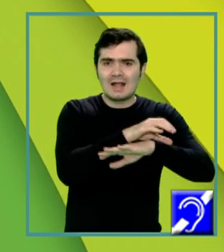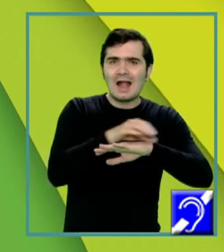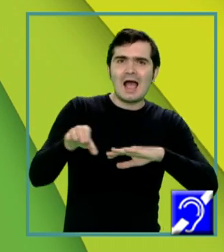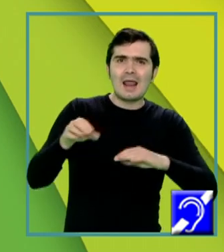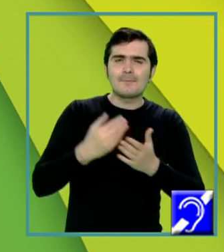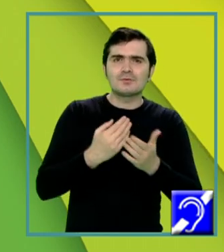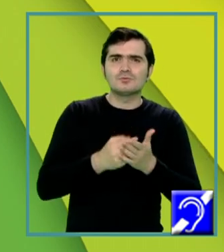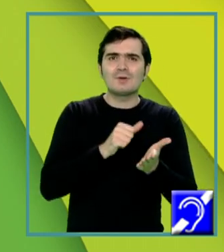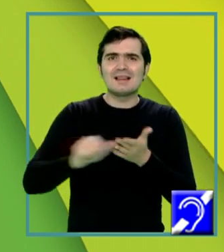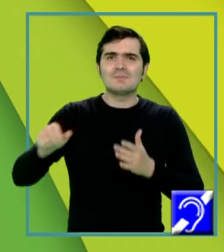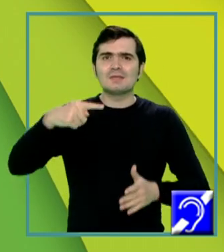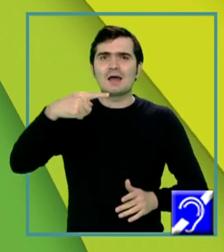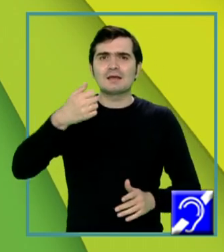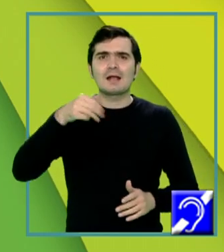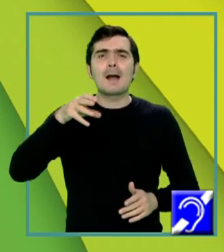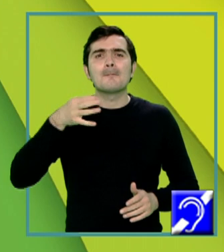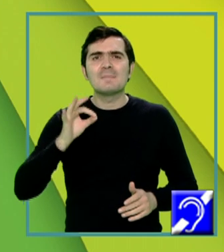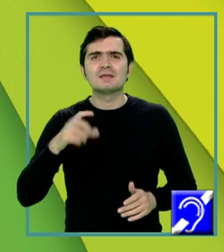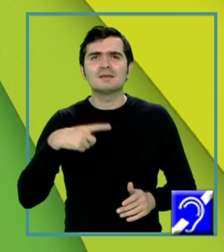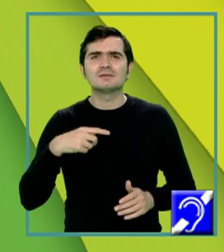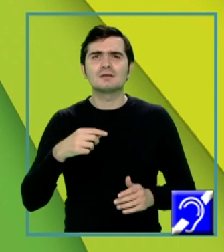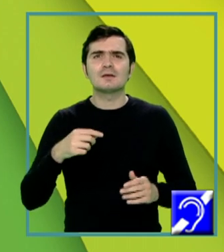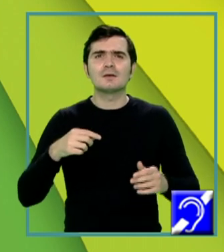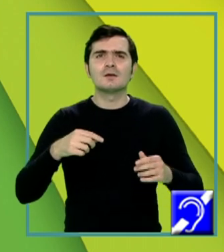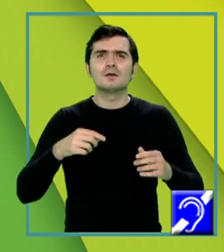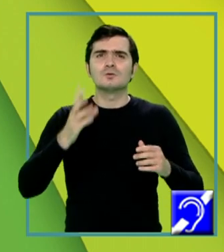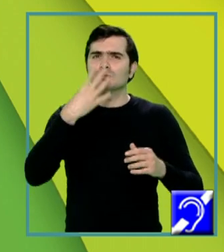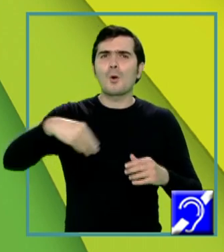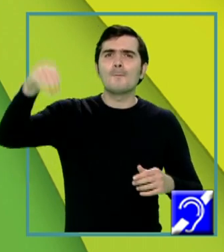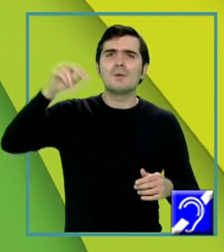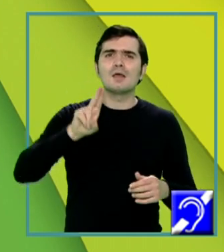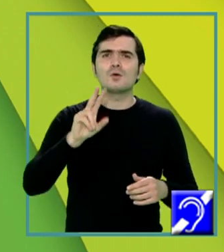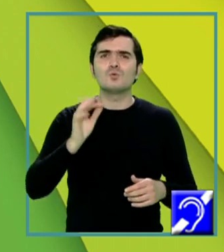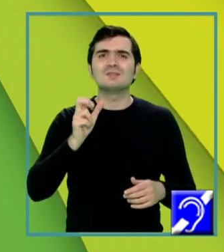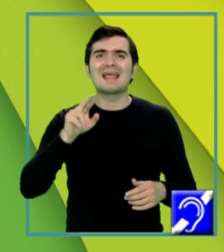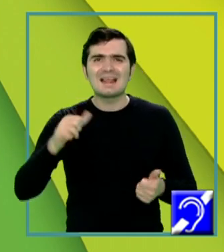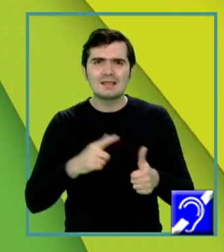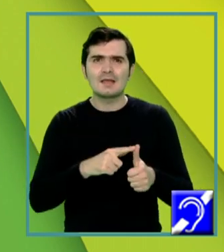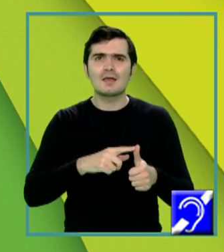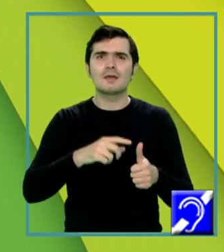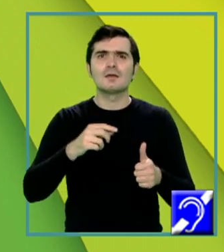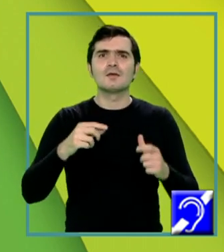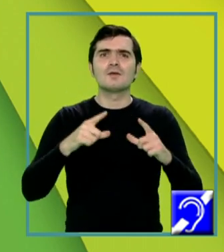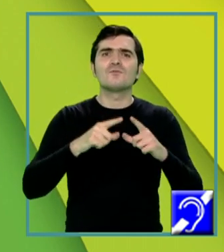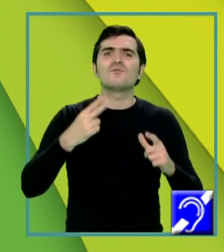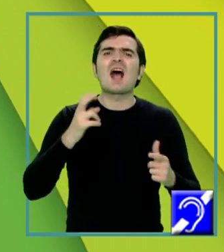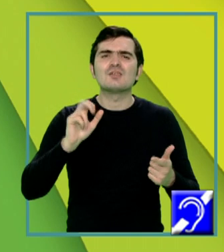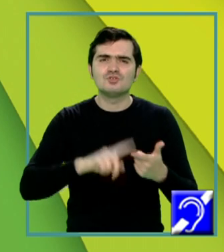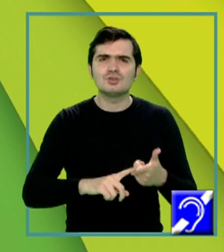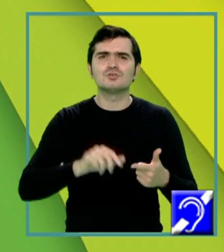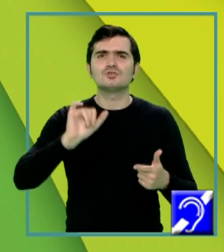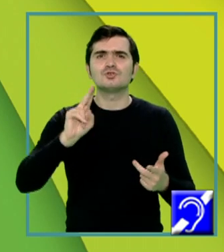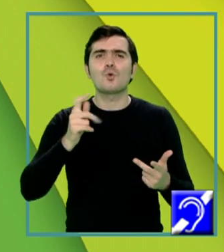sau căile genitale sunt reprezentate de trompele uterine, uter și vagin. Organele genitale